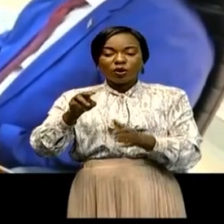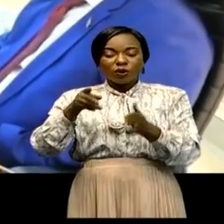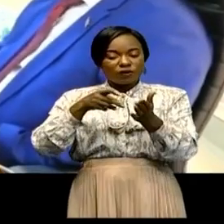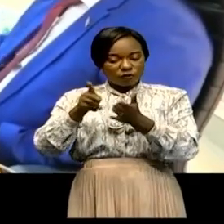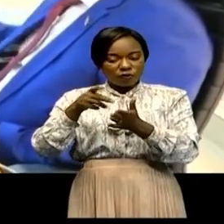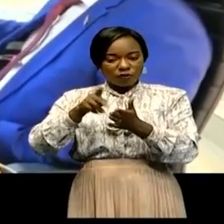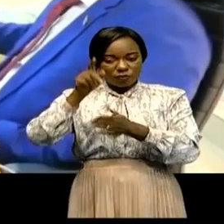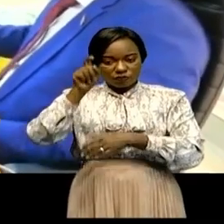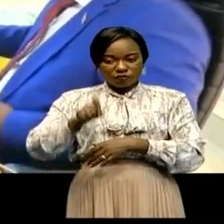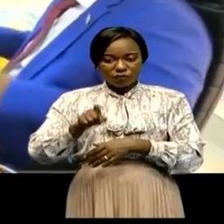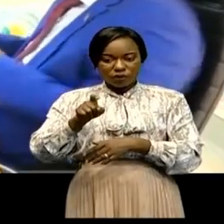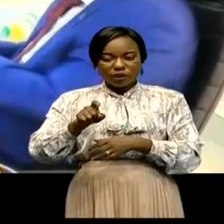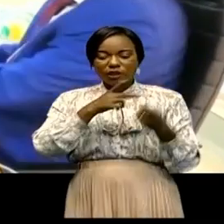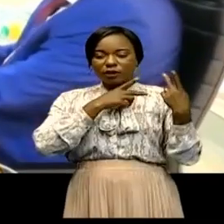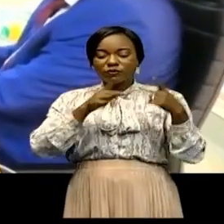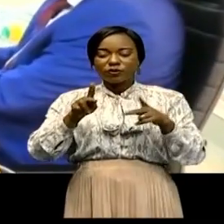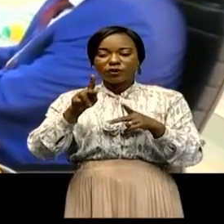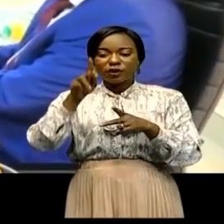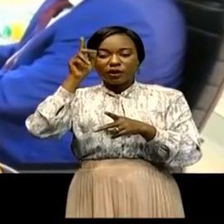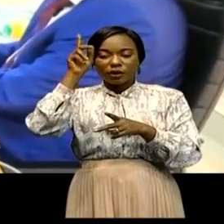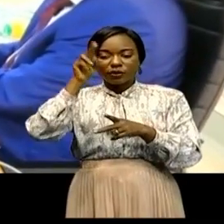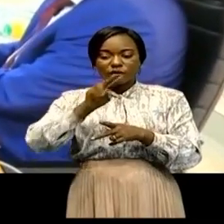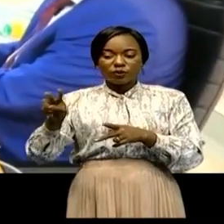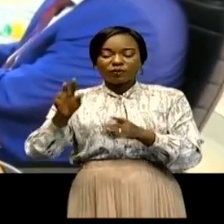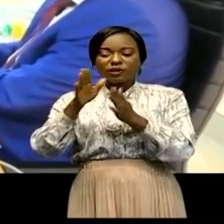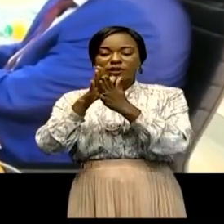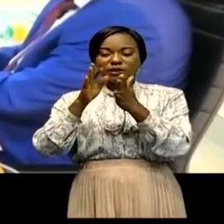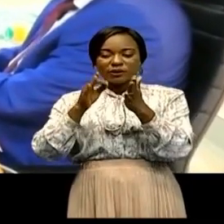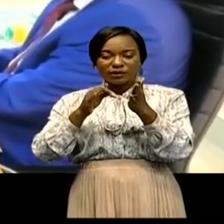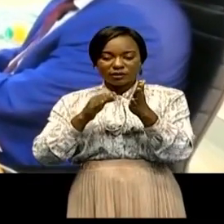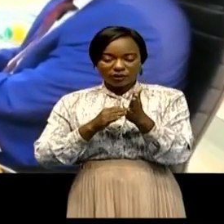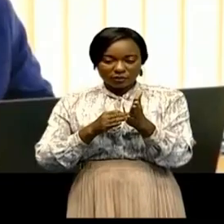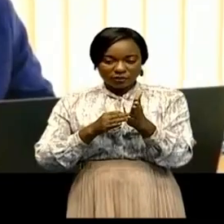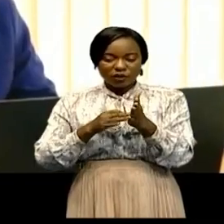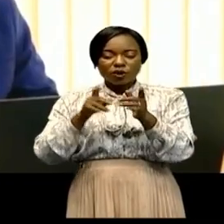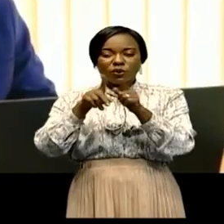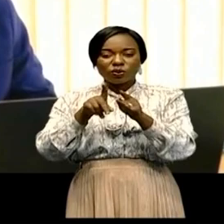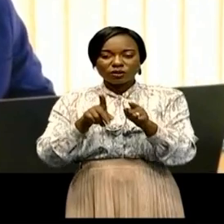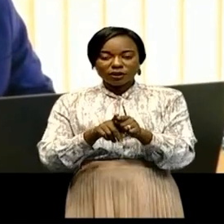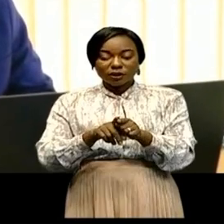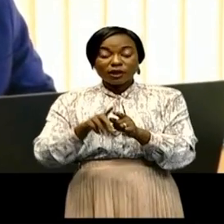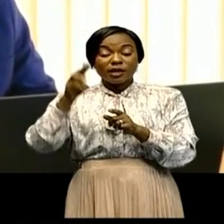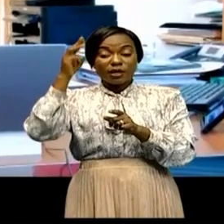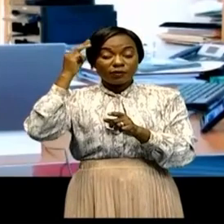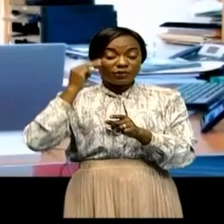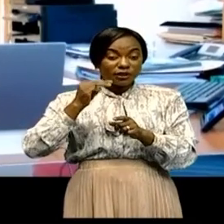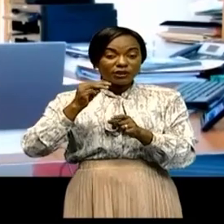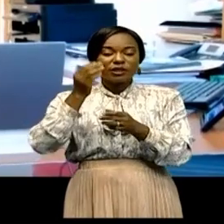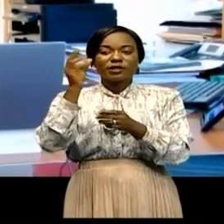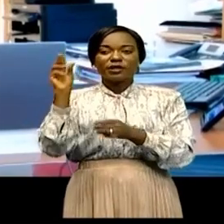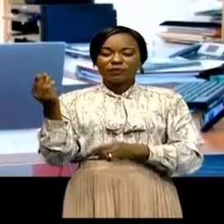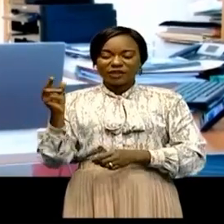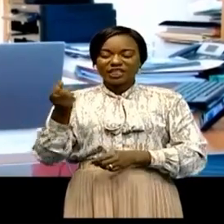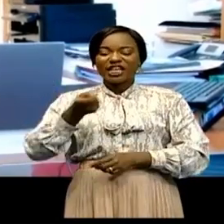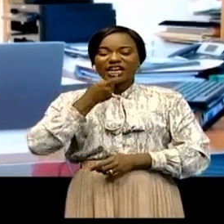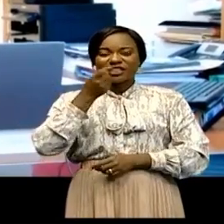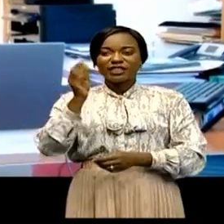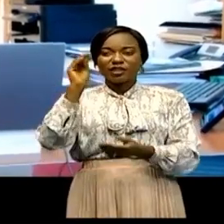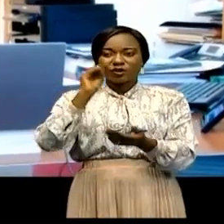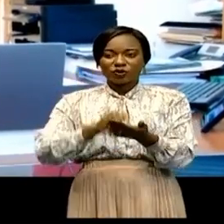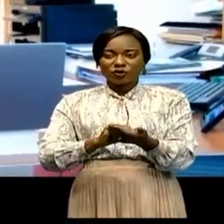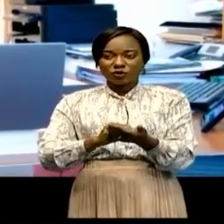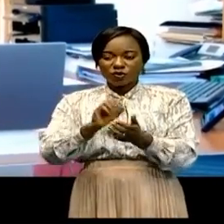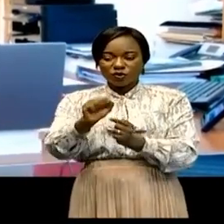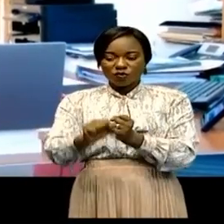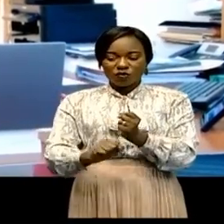2021. La ministre de Mines a en outre indiqué qu'elle œuvre à la rédynamisation et au